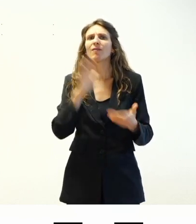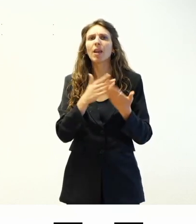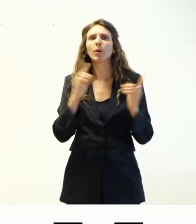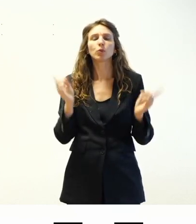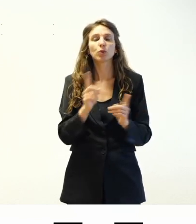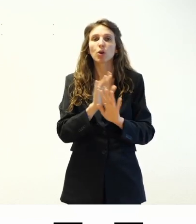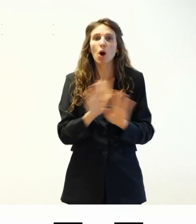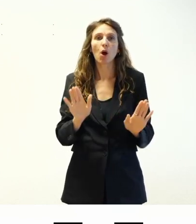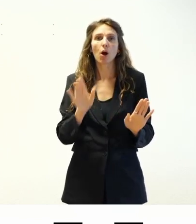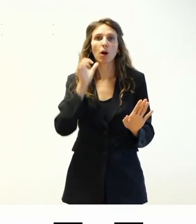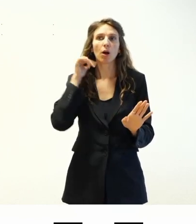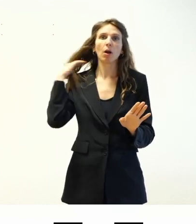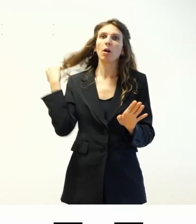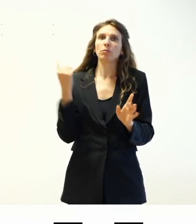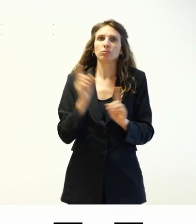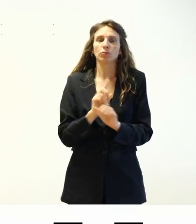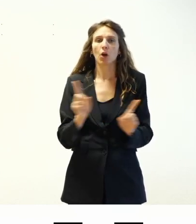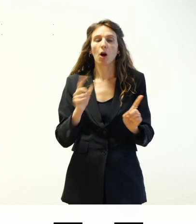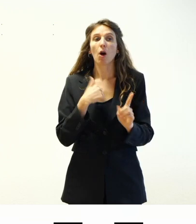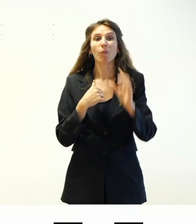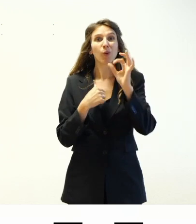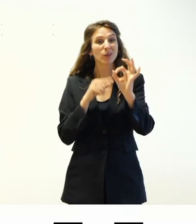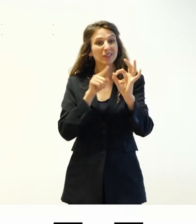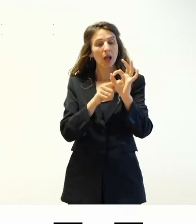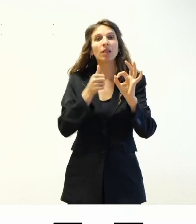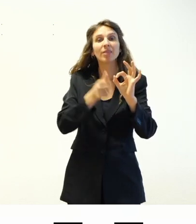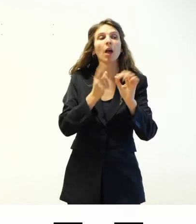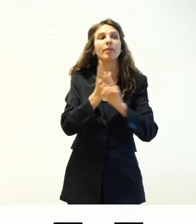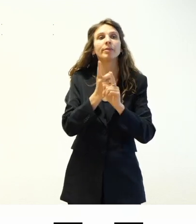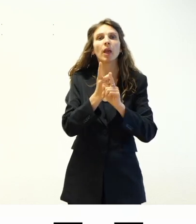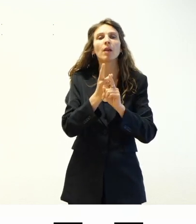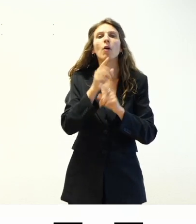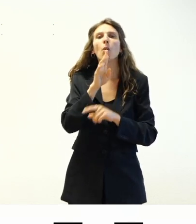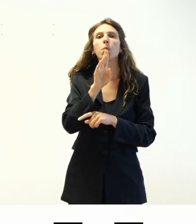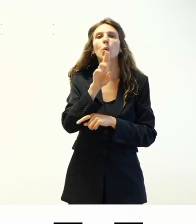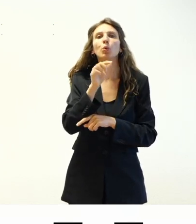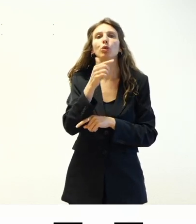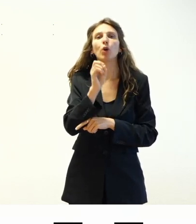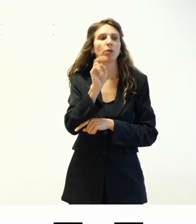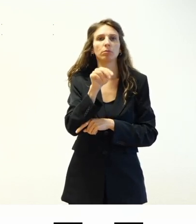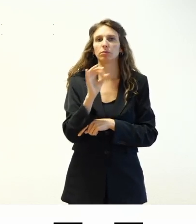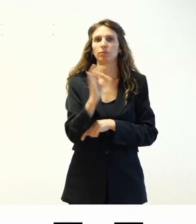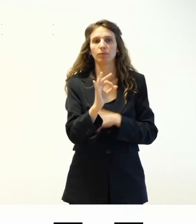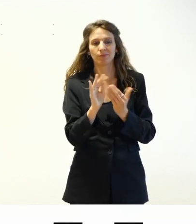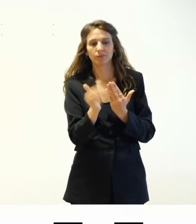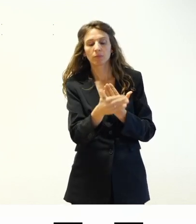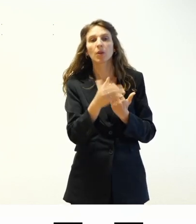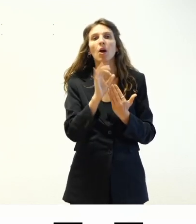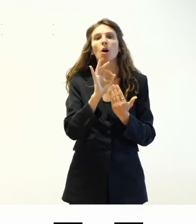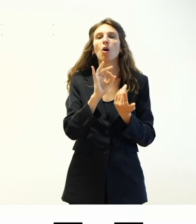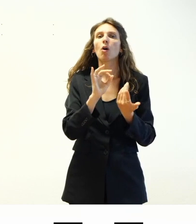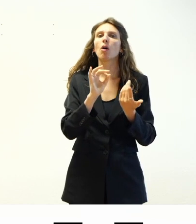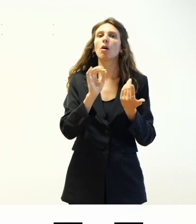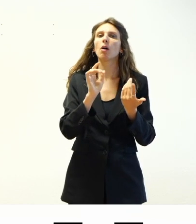qui è richiesto che un pulsante sia implementato utilizzando button un link sia utilizzato sia implementato